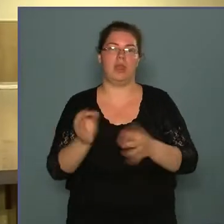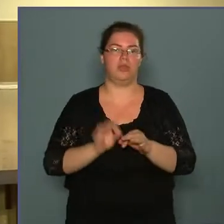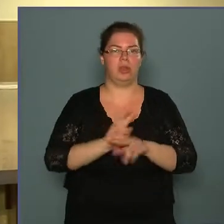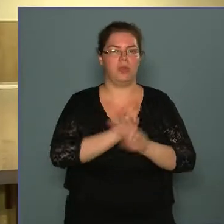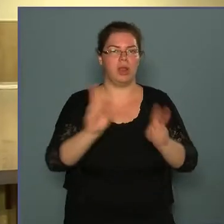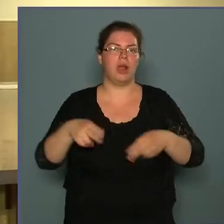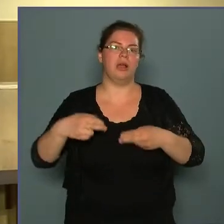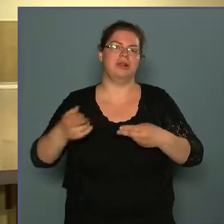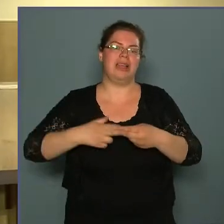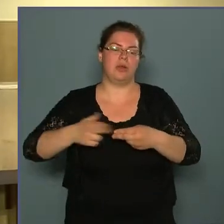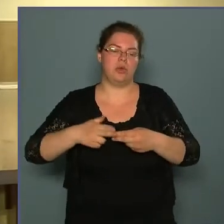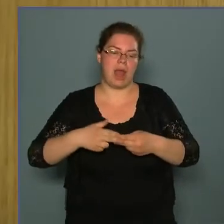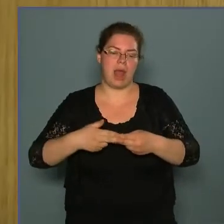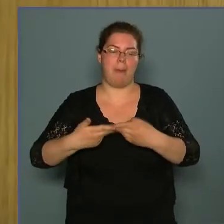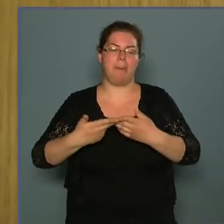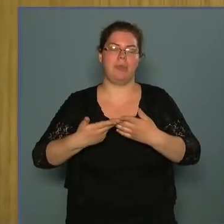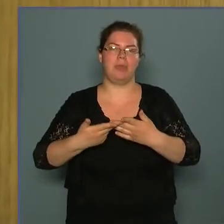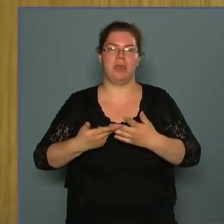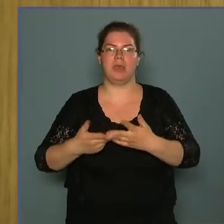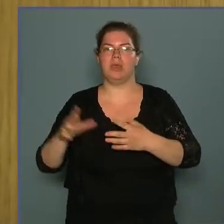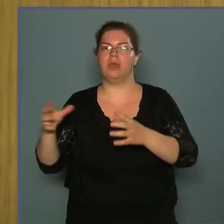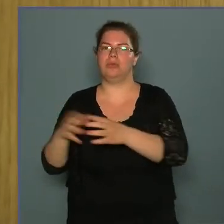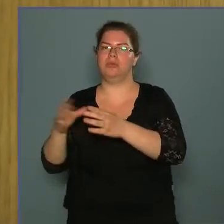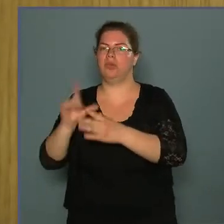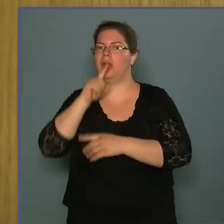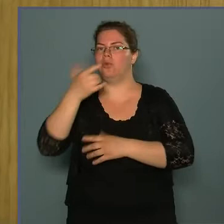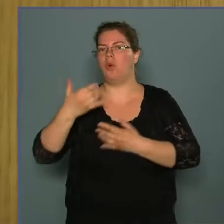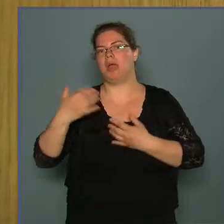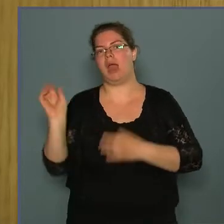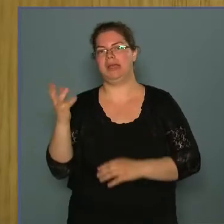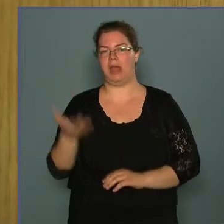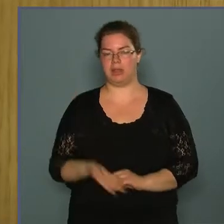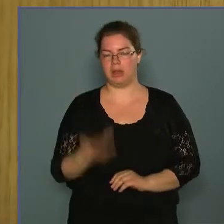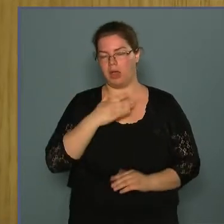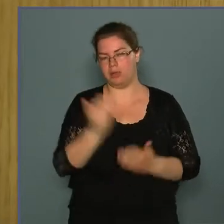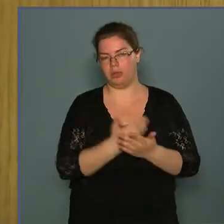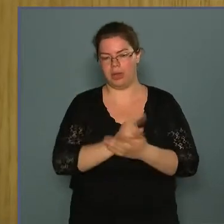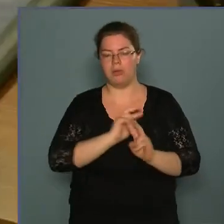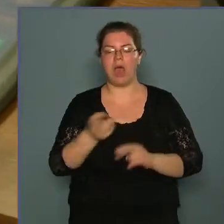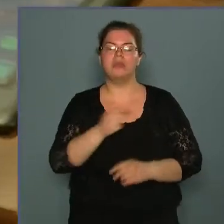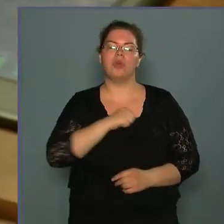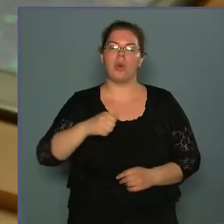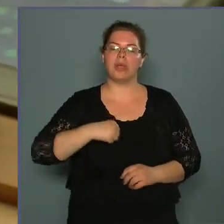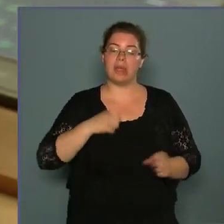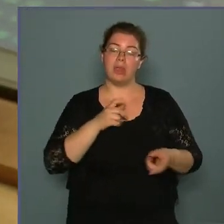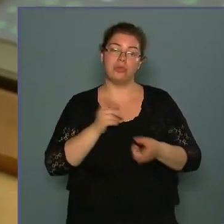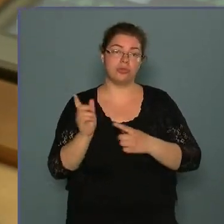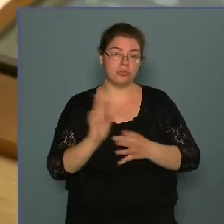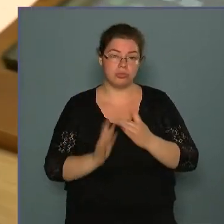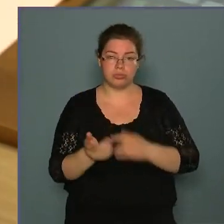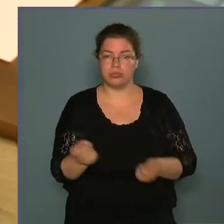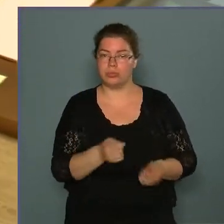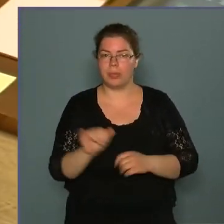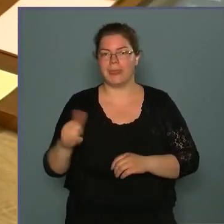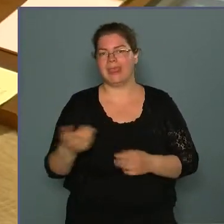lévő rajt fogják riasztani, hogyha szükség van. Önkéntes tűzoltók is segítik a munkájukat, és hogyha igen,